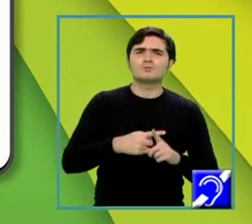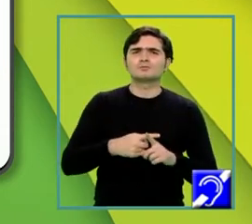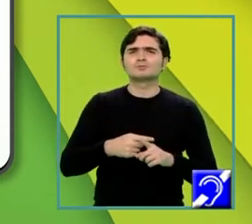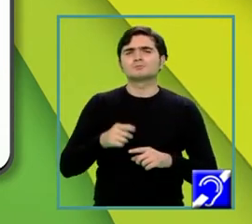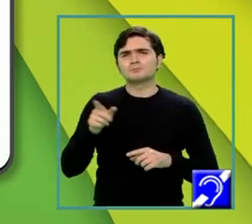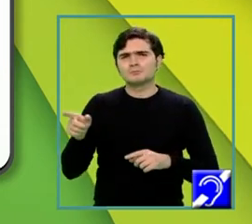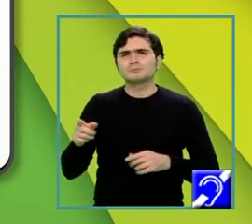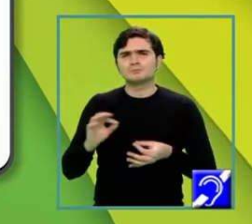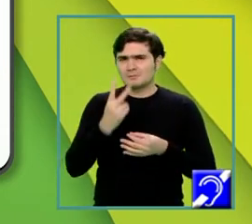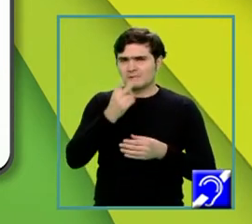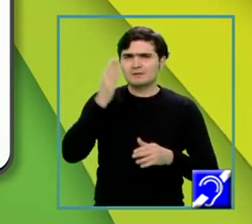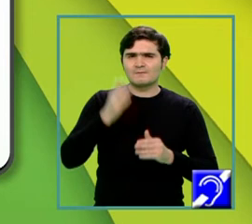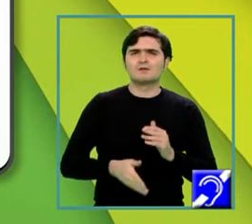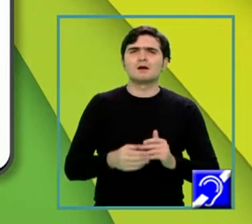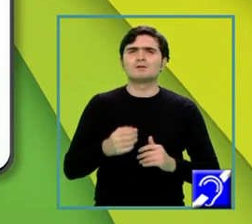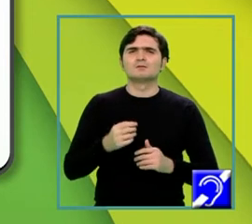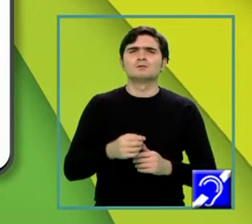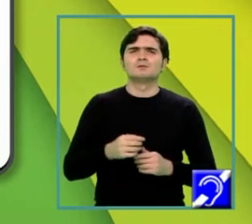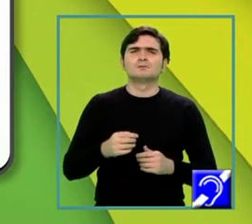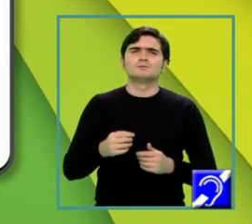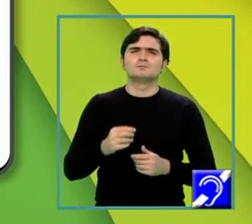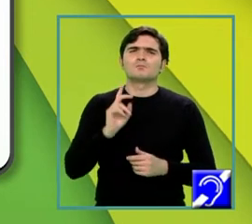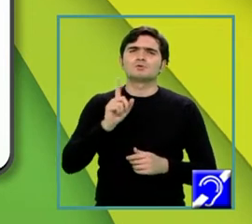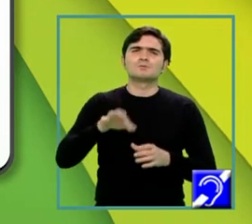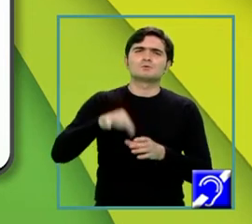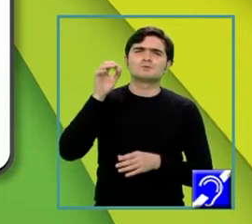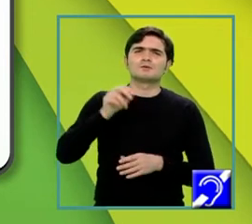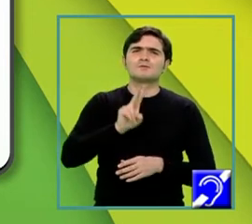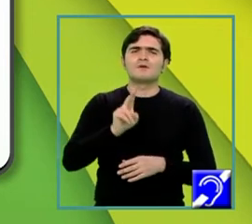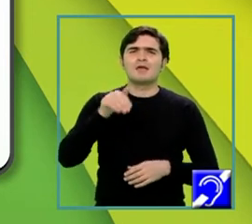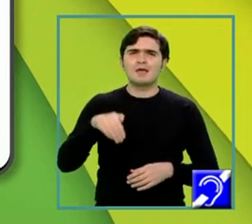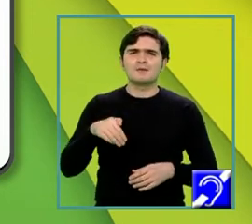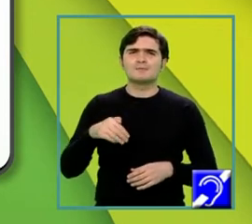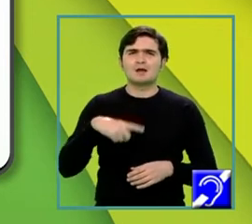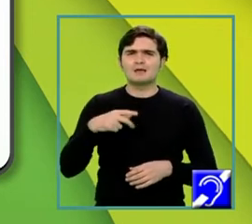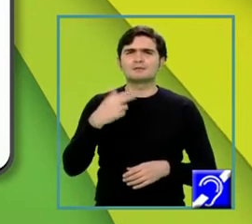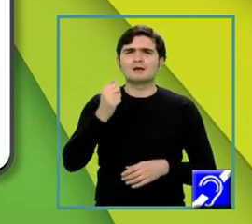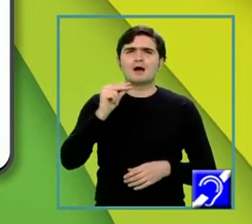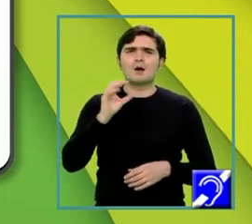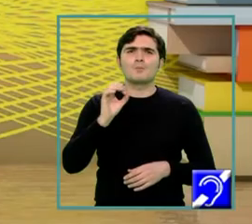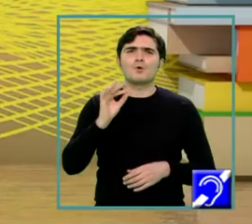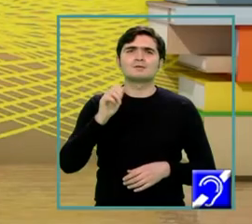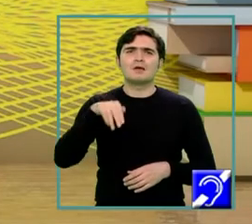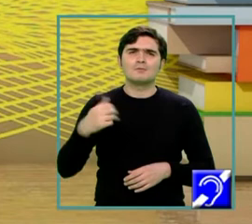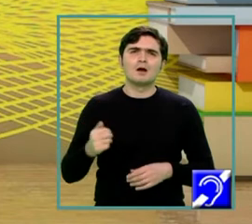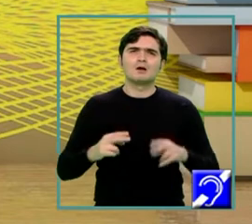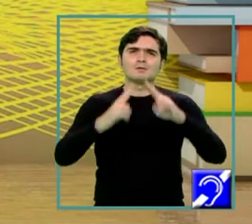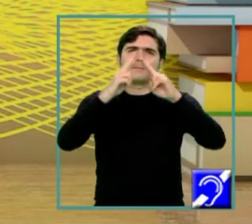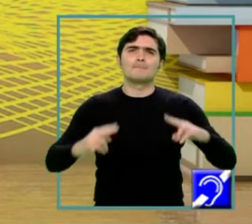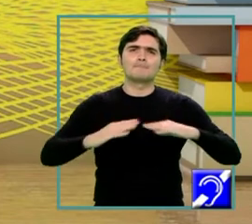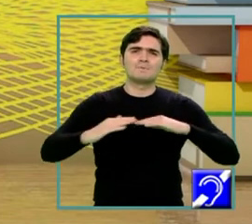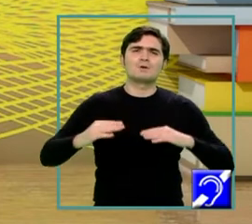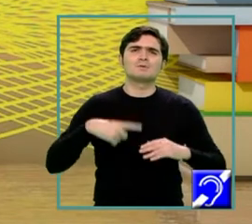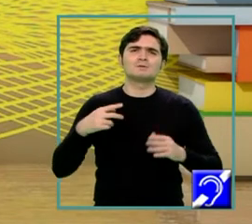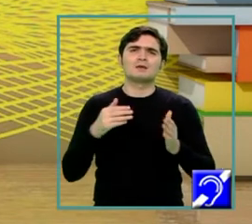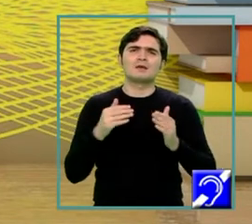adică 6 la a doua mânticul 4. Și de aici vom scoate că VM, care este apotema piramidei, este egal mai